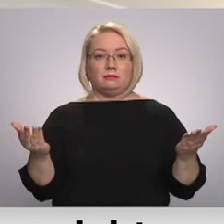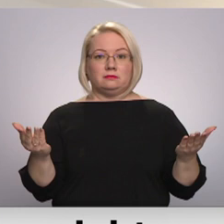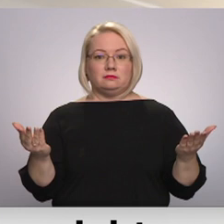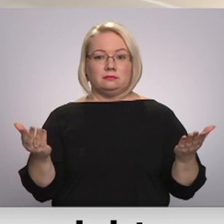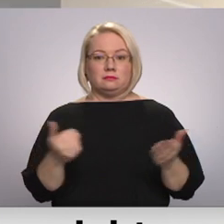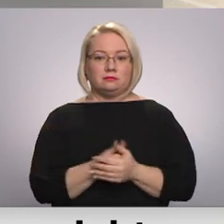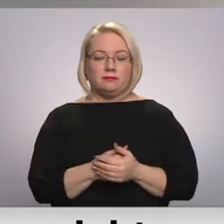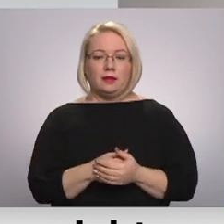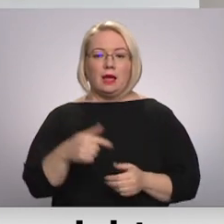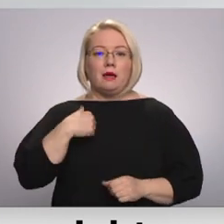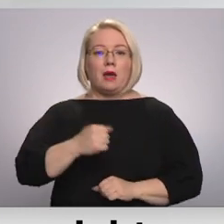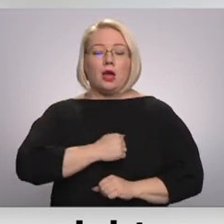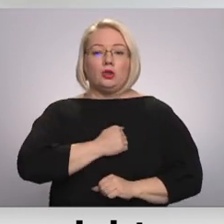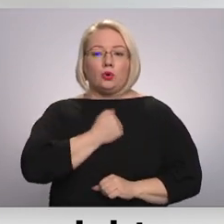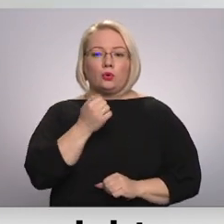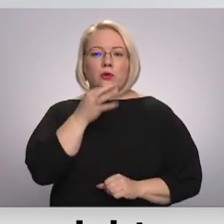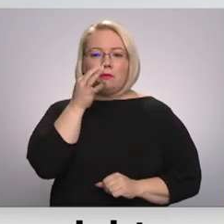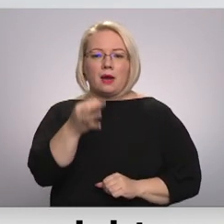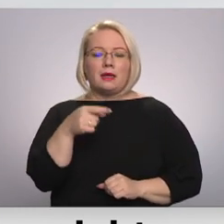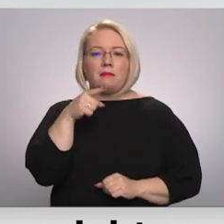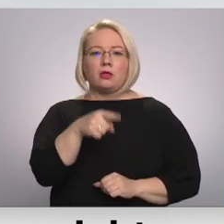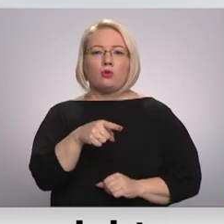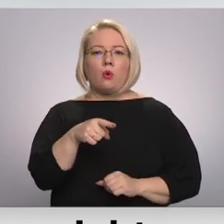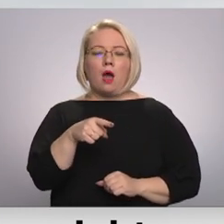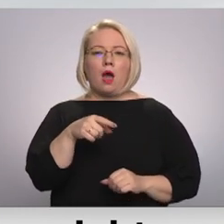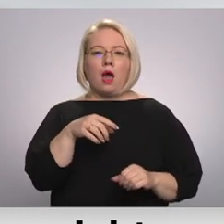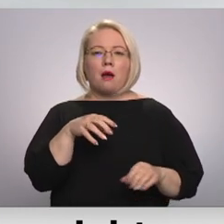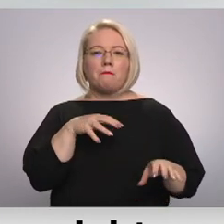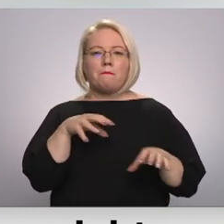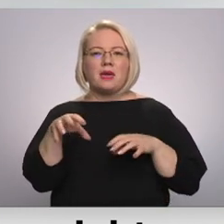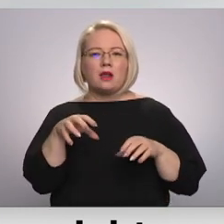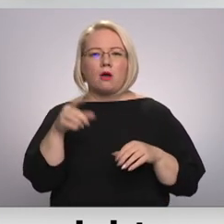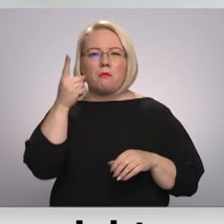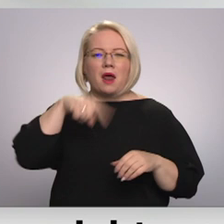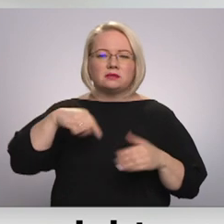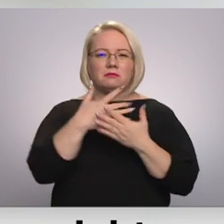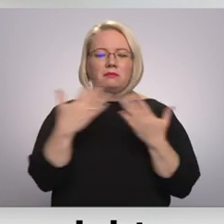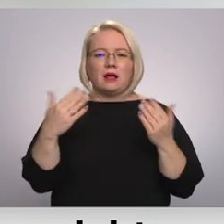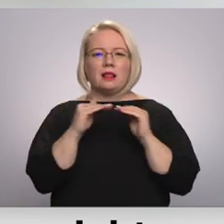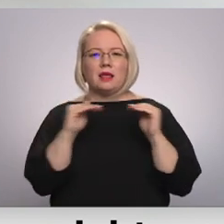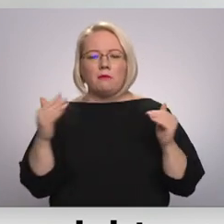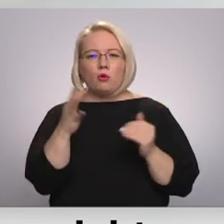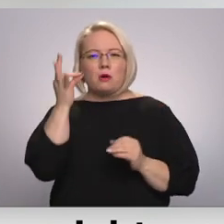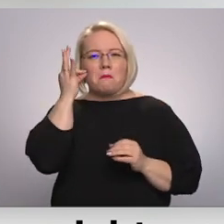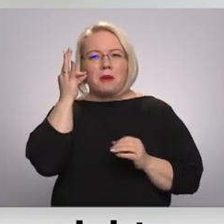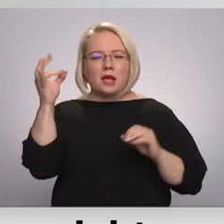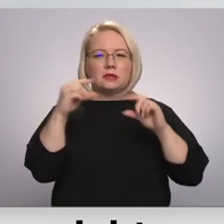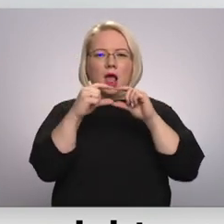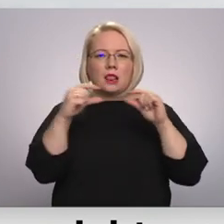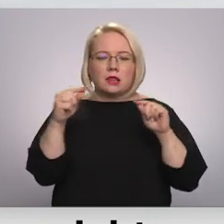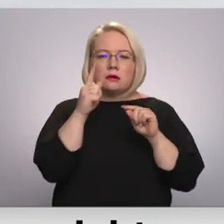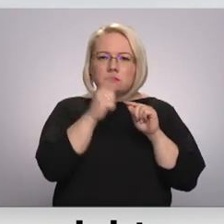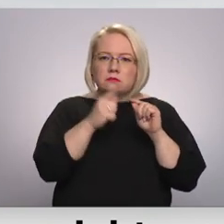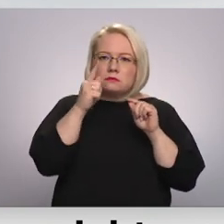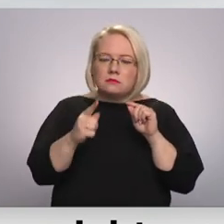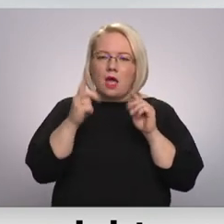Man pat ir jūt pateikt, kā tā ir pa birokrātijas līmeni, kurā mēs ļoti precīzi ar limjālu un pirkstu vēlkam līdzi